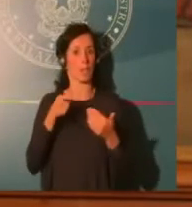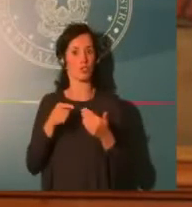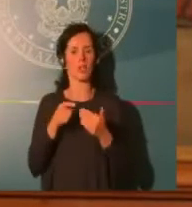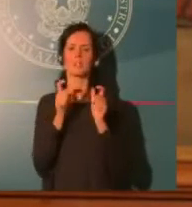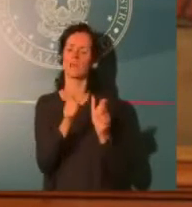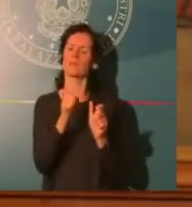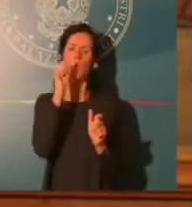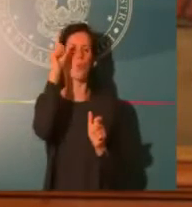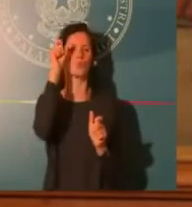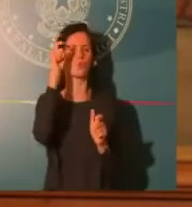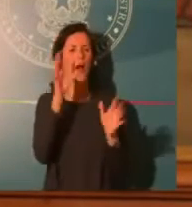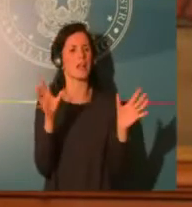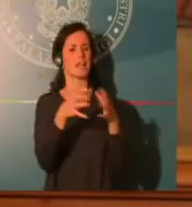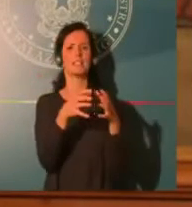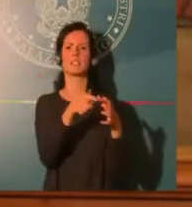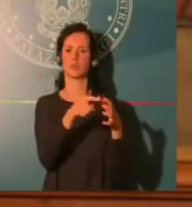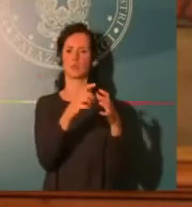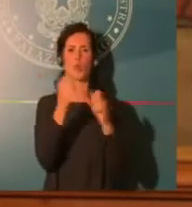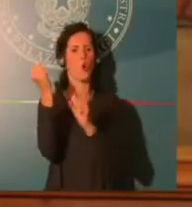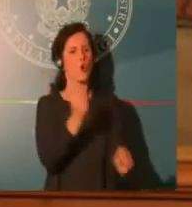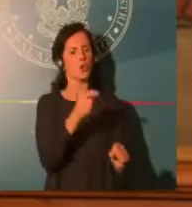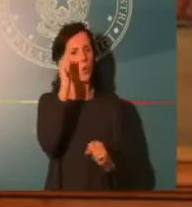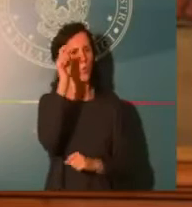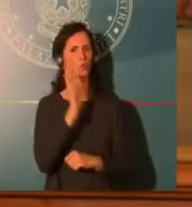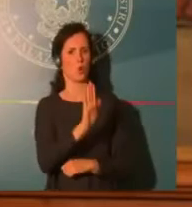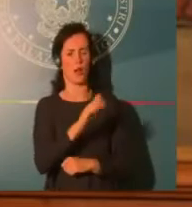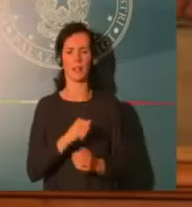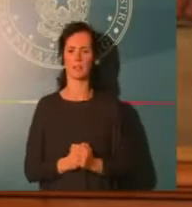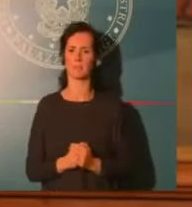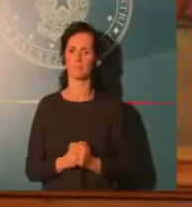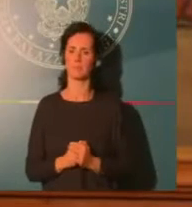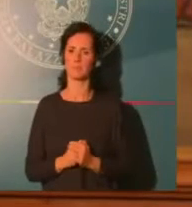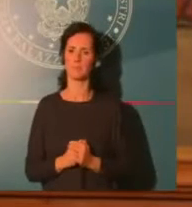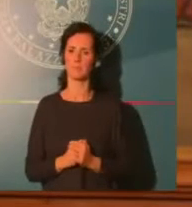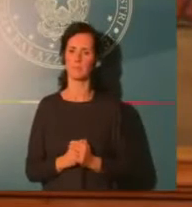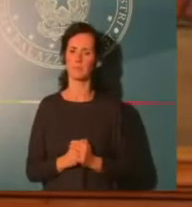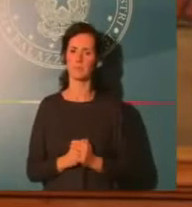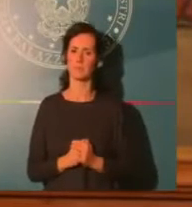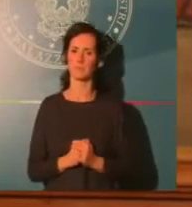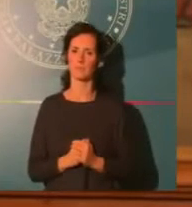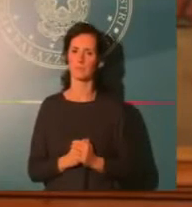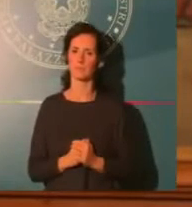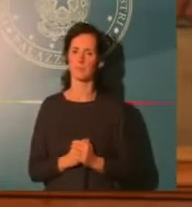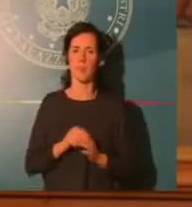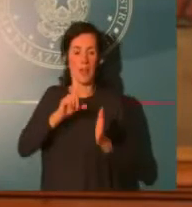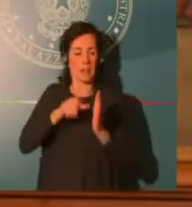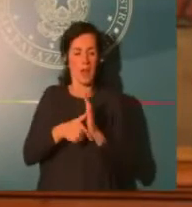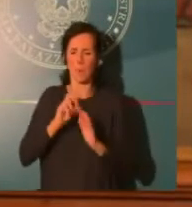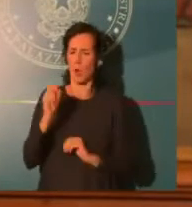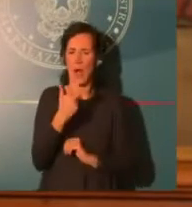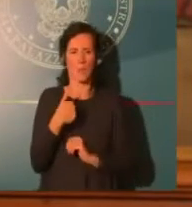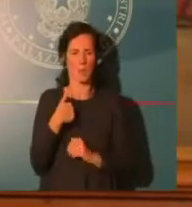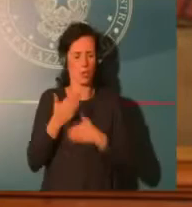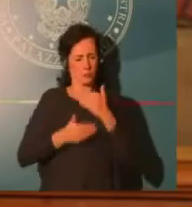inserire con grande rapidità per consentire la somministrazione di 2 milioni di tamponi antigenici rapidi nei mesi di